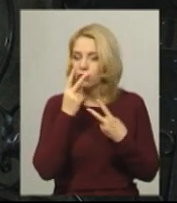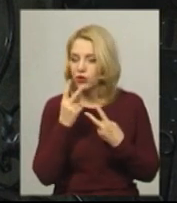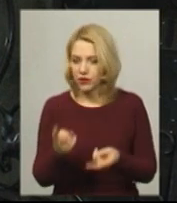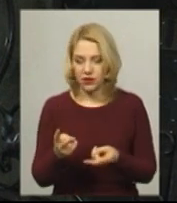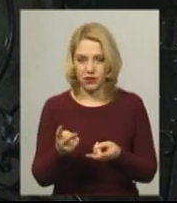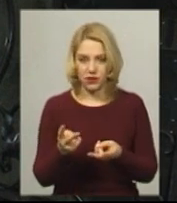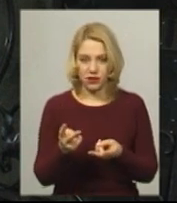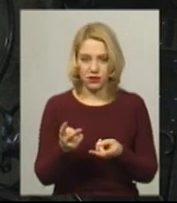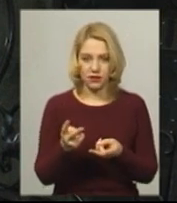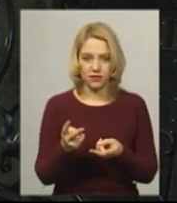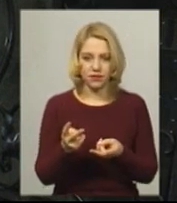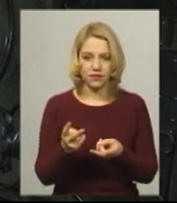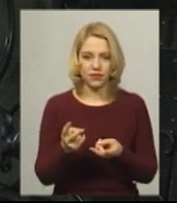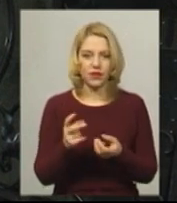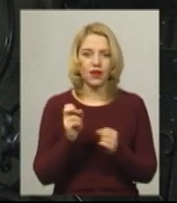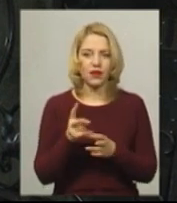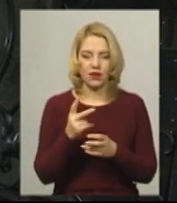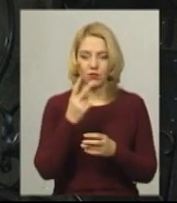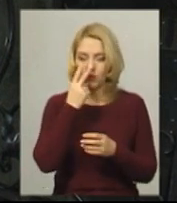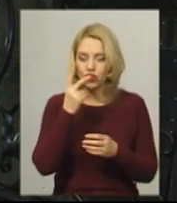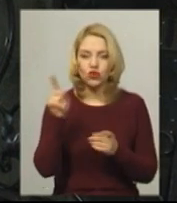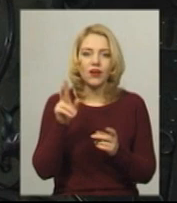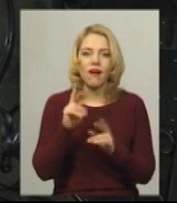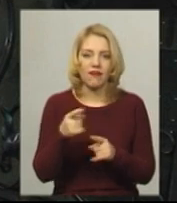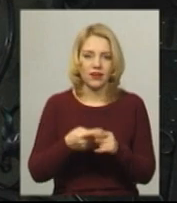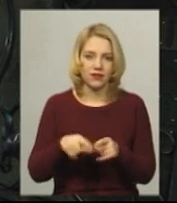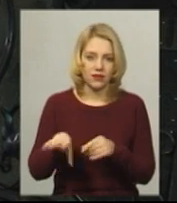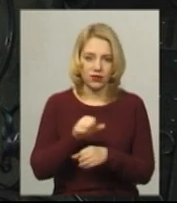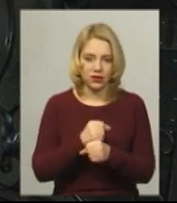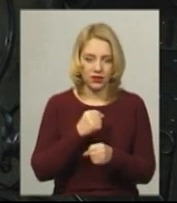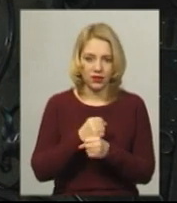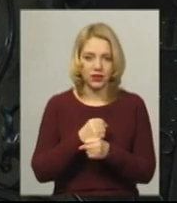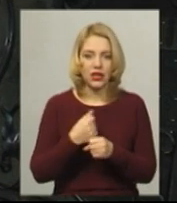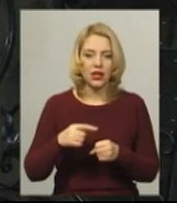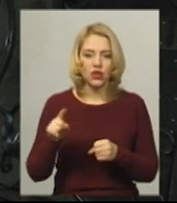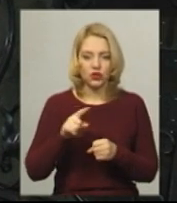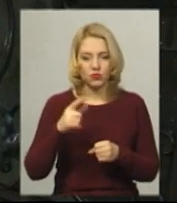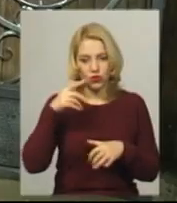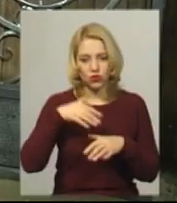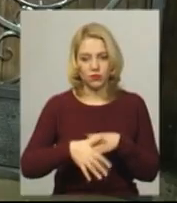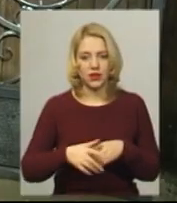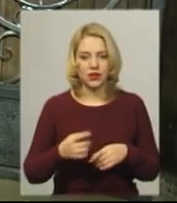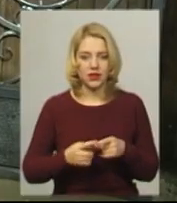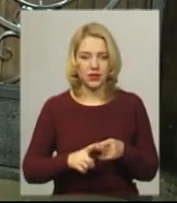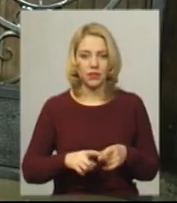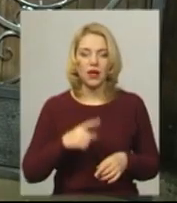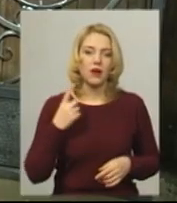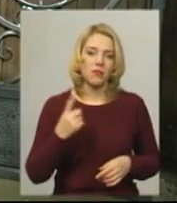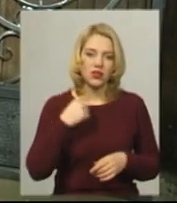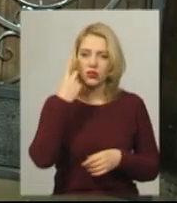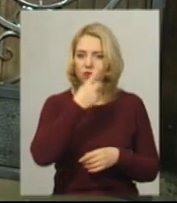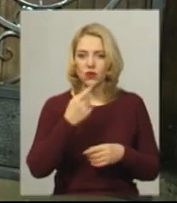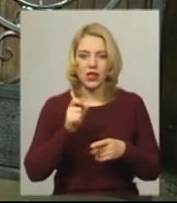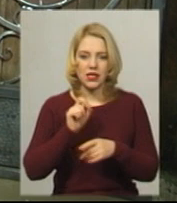як з'їсти якусь кухню з середини проїсти. Щоб можна було зрозуміти, що як з чим, що як робиться. Його перше індивідуальне